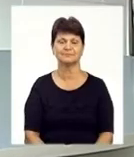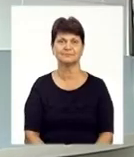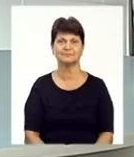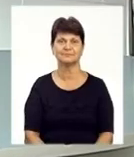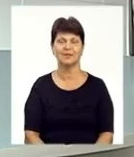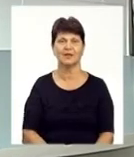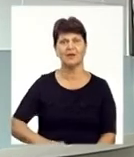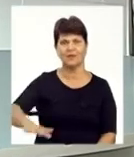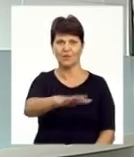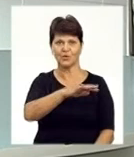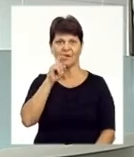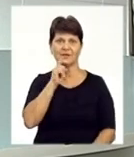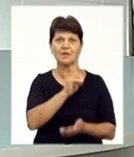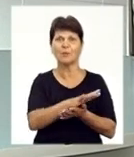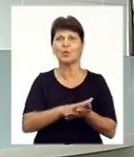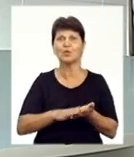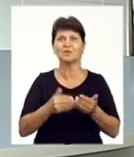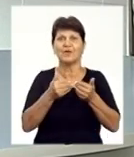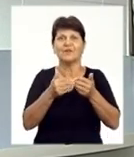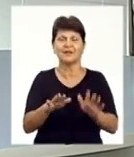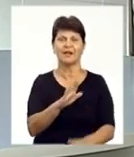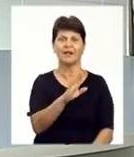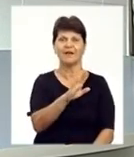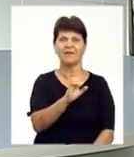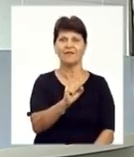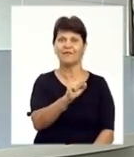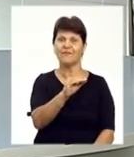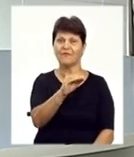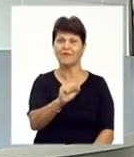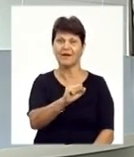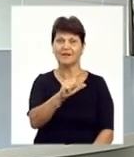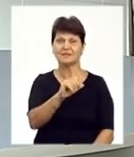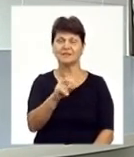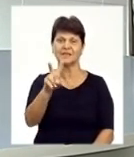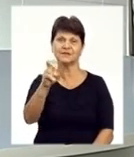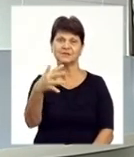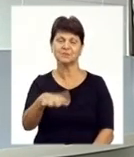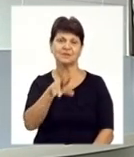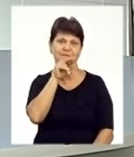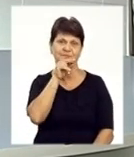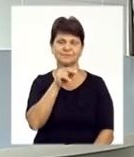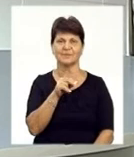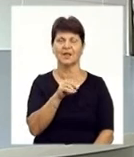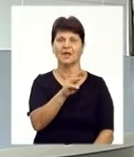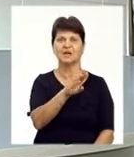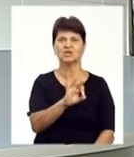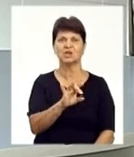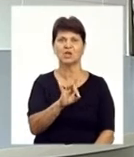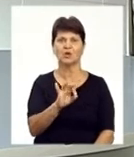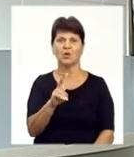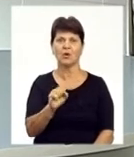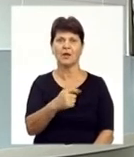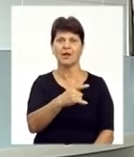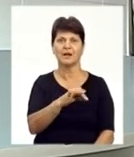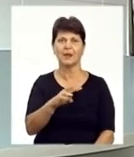Вогіддях Вінничини продовжують випускати фазанів. 250 пернатих поселили в селах Широка Гребля та Медвежевушко